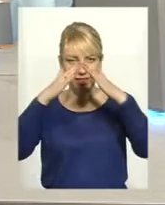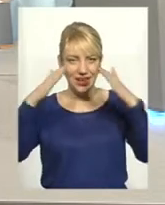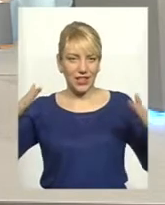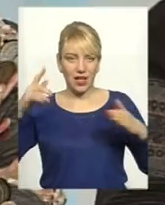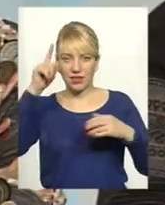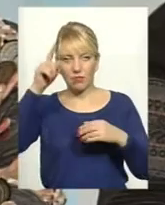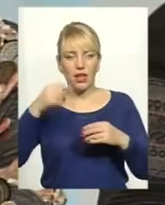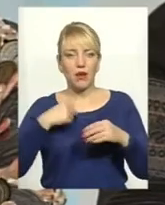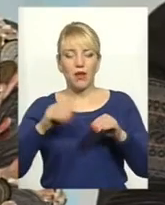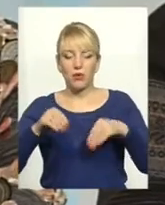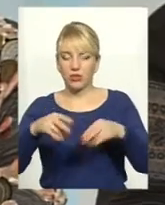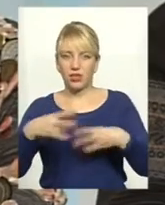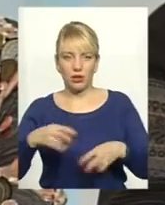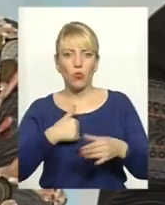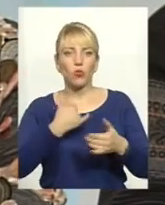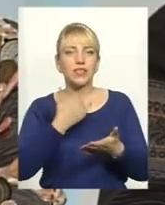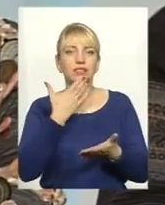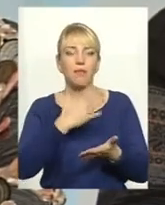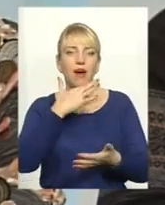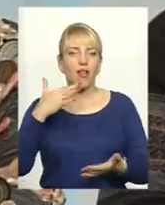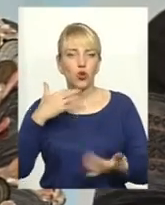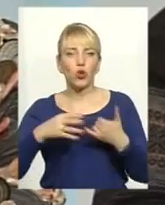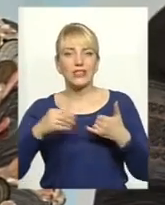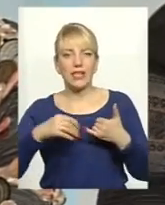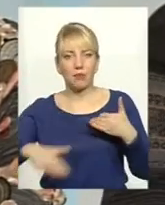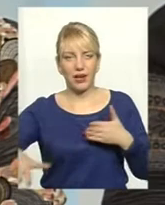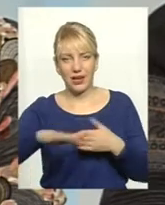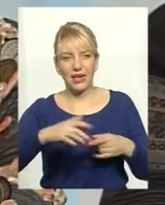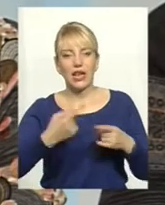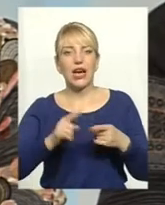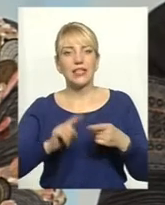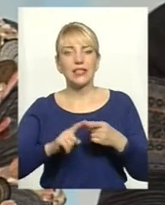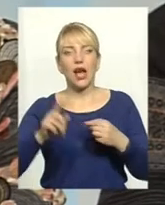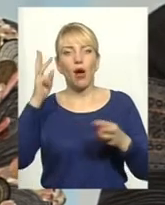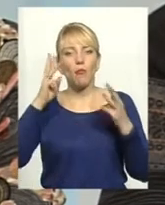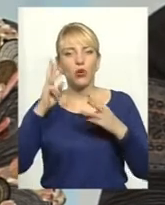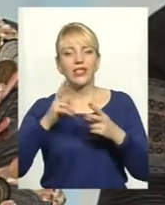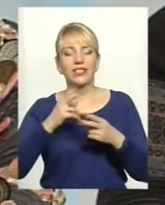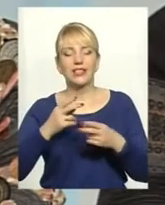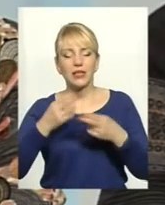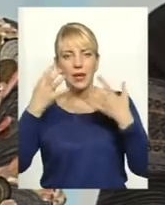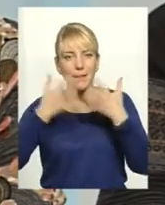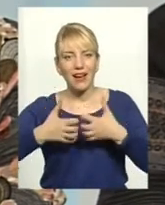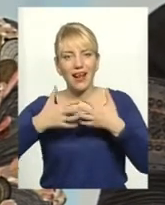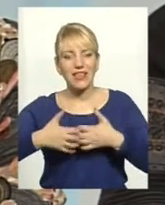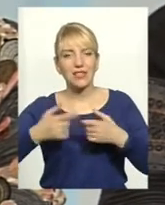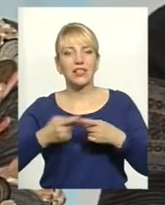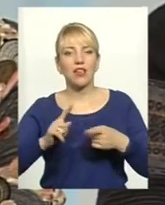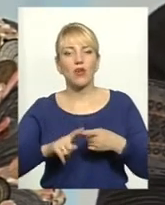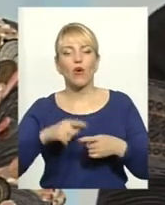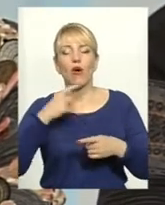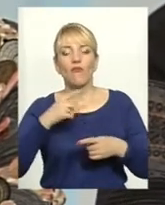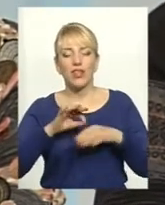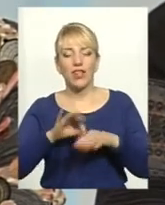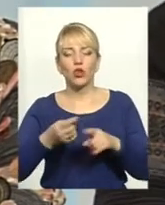порядок навести. Але все, оця механізація, ви розумієте, вона веде до того, що втрачаються робочі місця на селі. Сьогодні